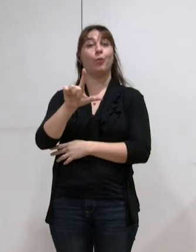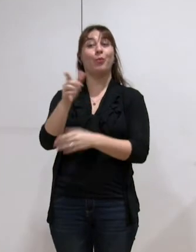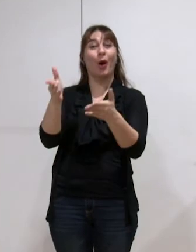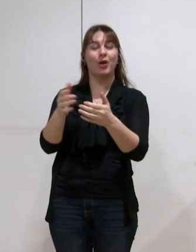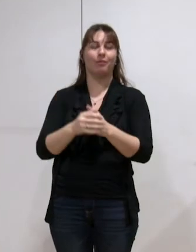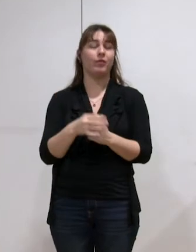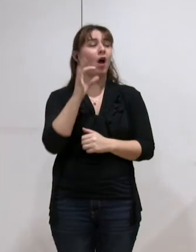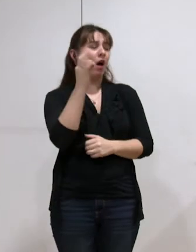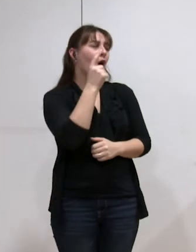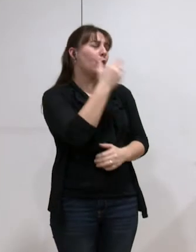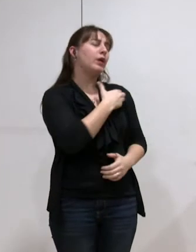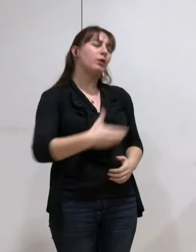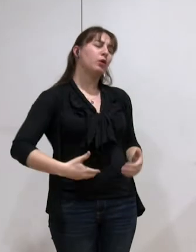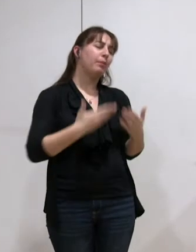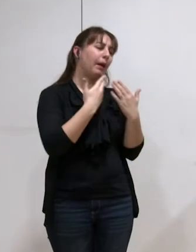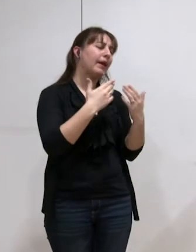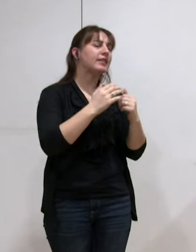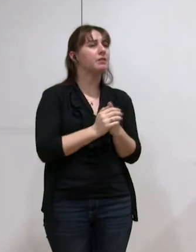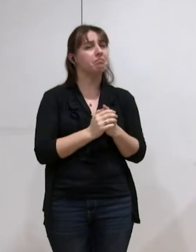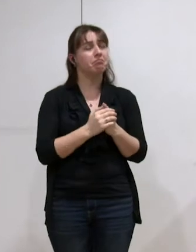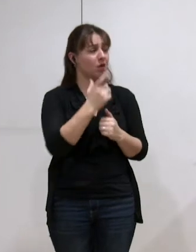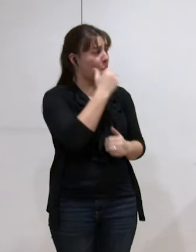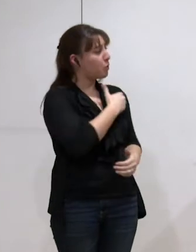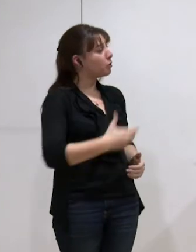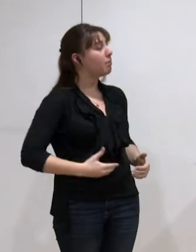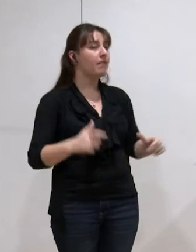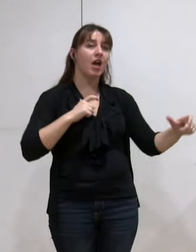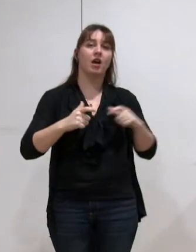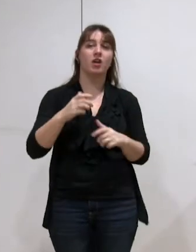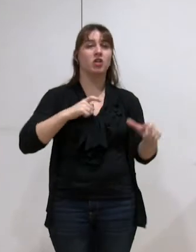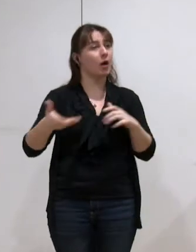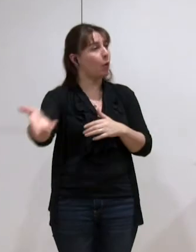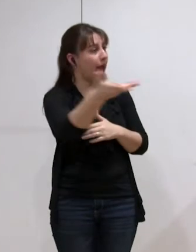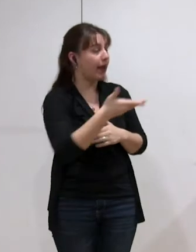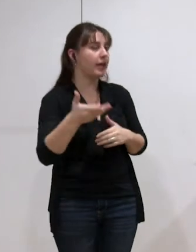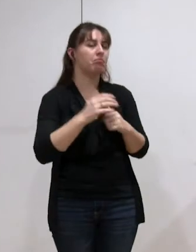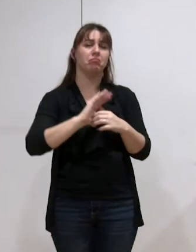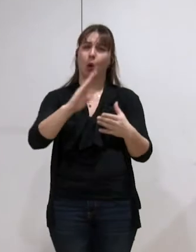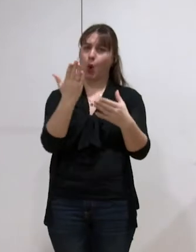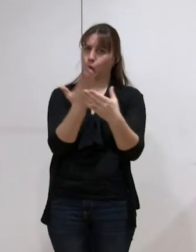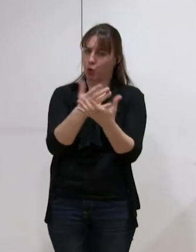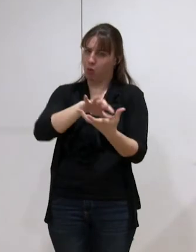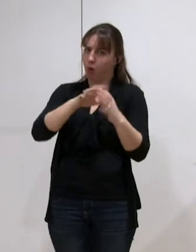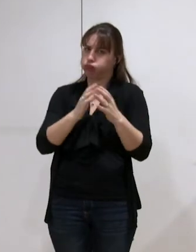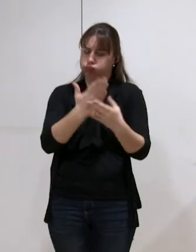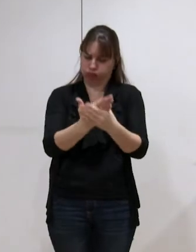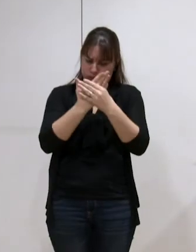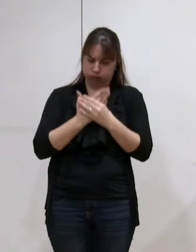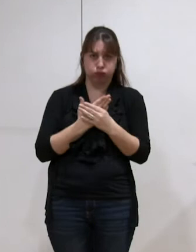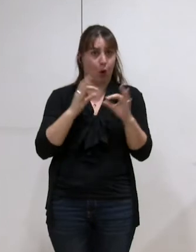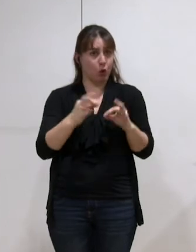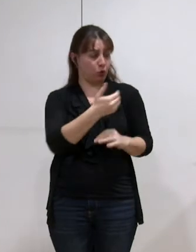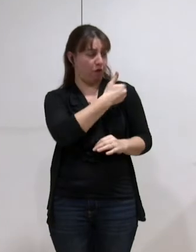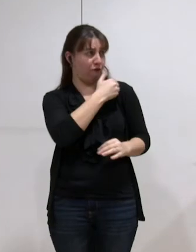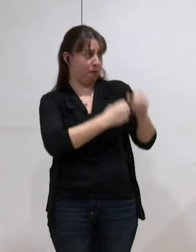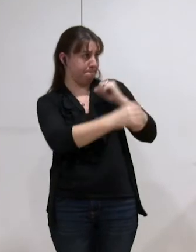Oui, monsieur le maire, merci. Monsieur le maire, mes chers collègues, le document très complexe qui nous a été remis vise donc, comme vous venez de